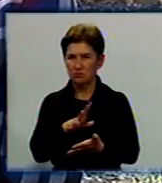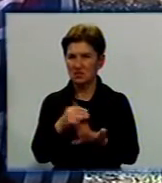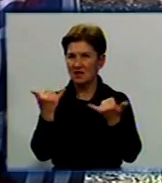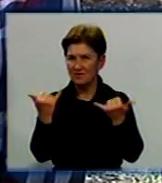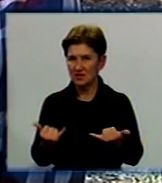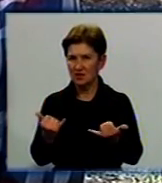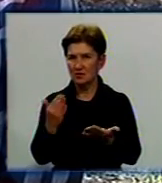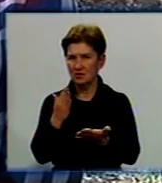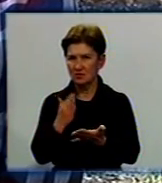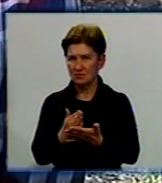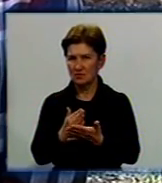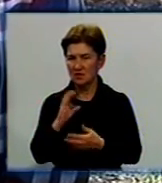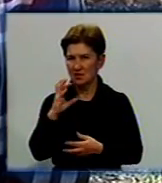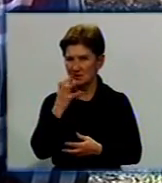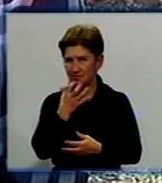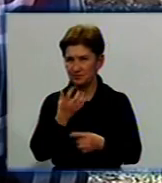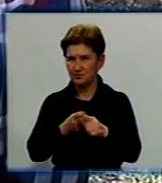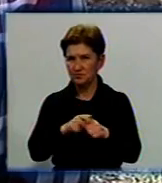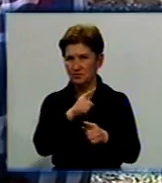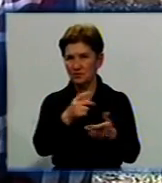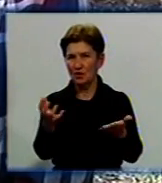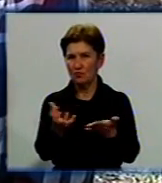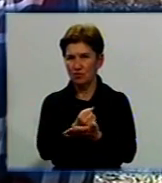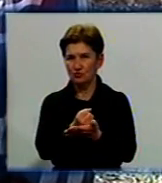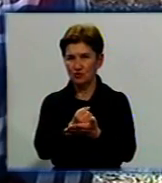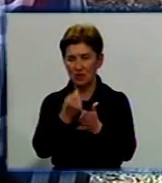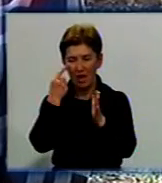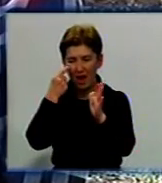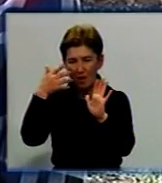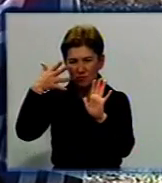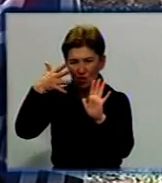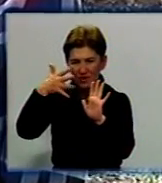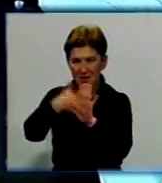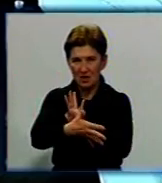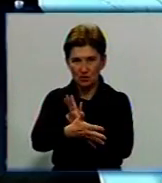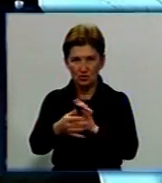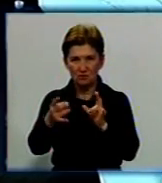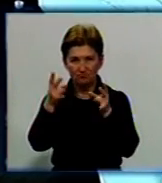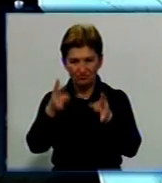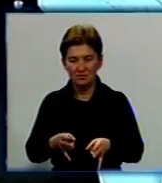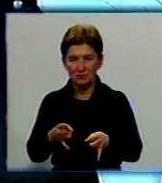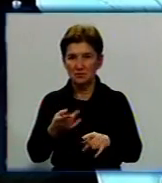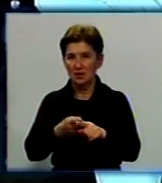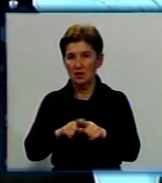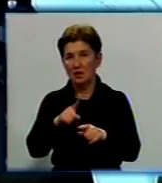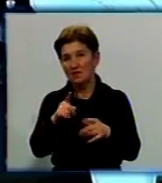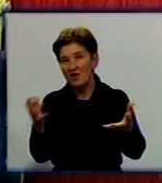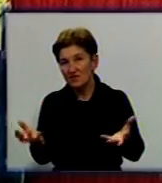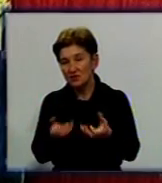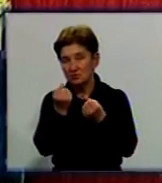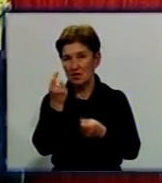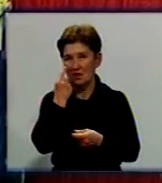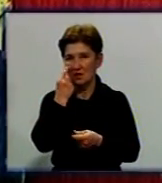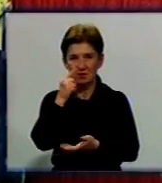випадку шкода є істотною, оскільки неповнолітній отримав проникаючу рану у роговиці правого ока. Чи вдасться врятувати око Святославу, медики